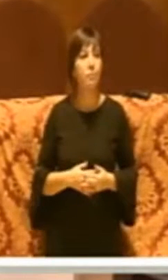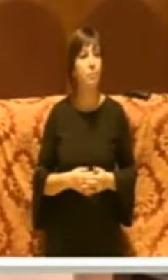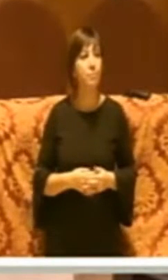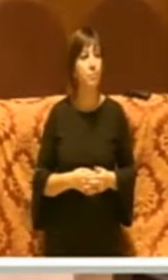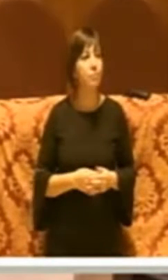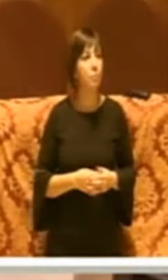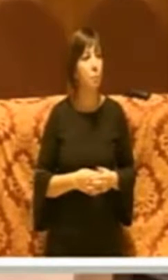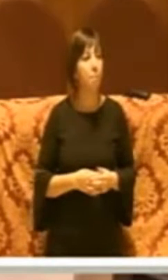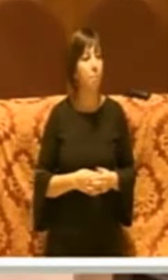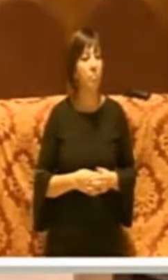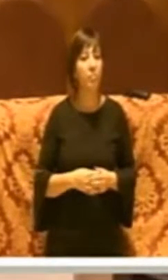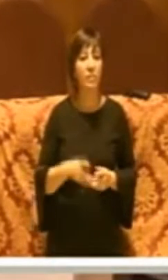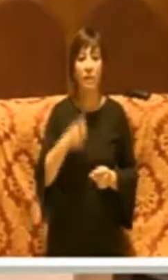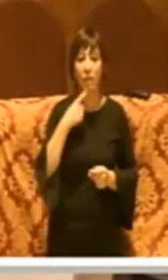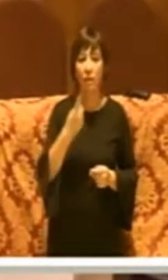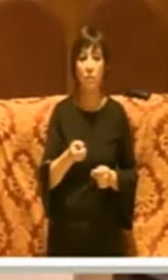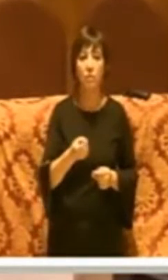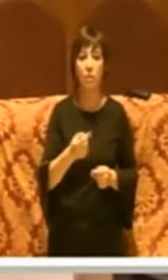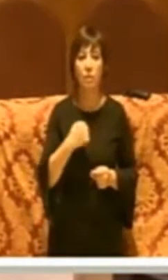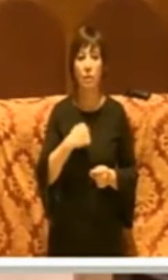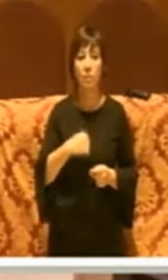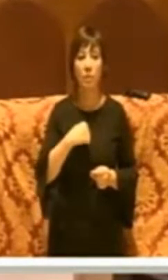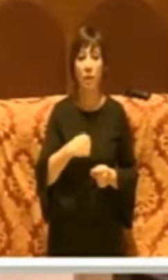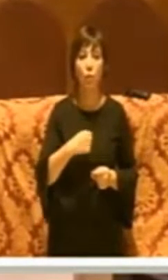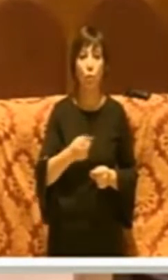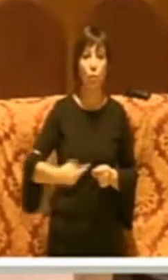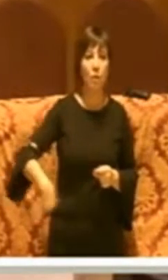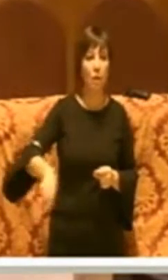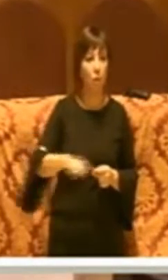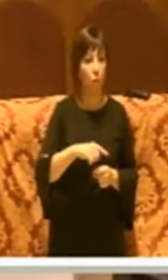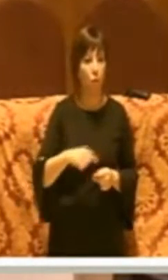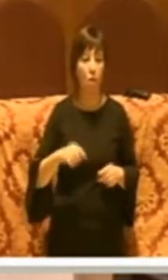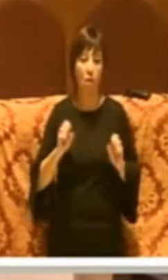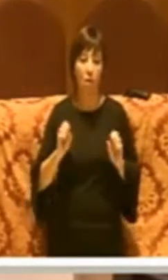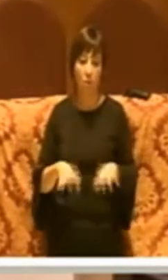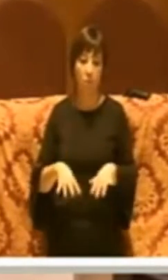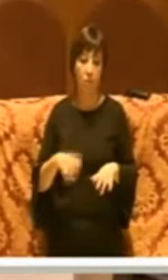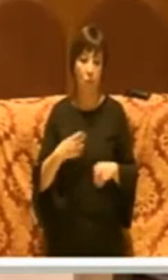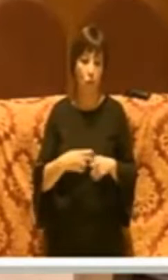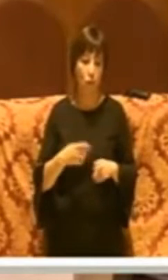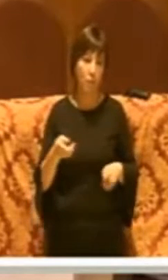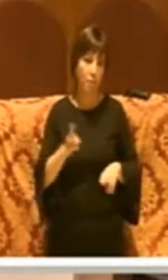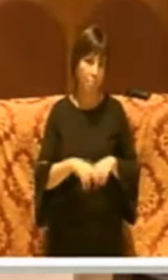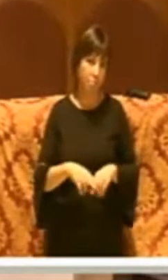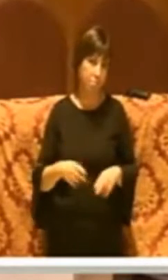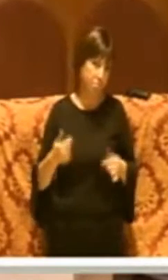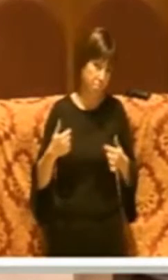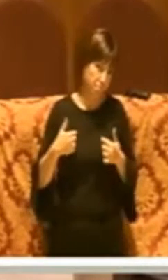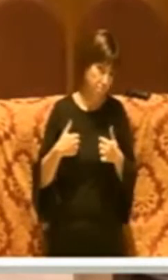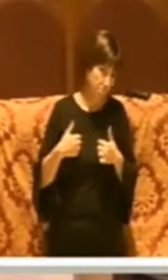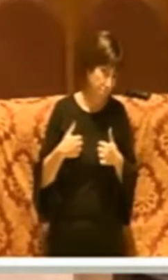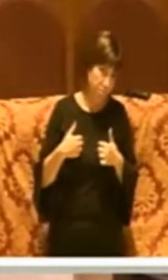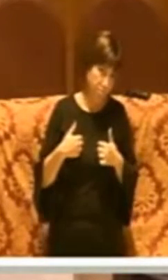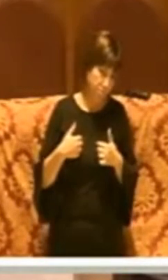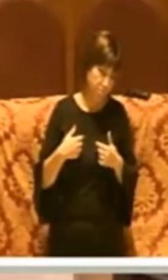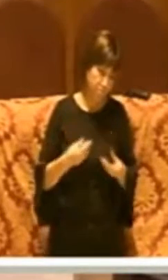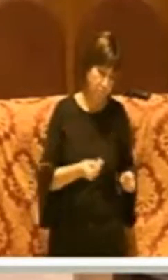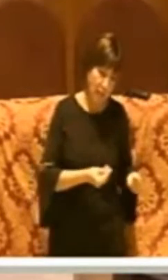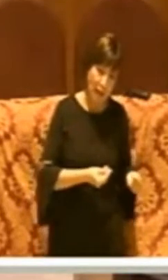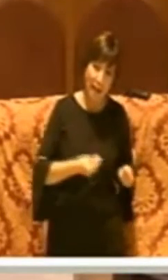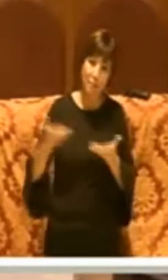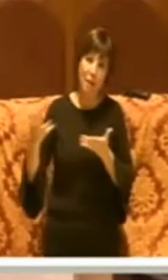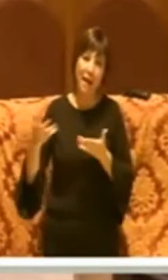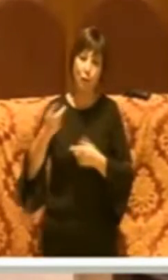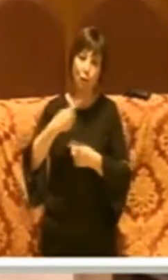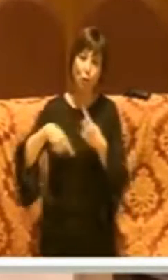Quindi diciamo che la battuta che noi lasceremmo Roma di peggio come l'abbiamo trovata, io direi che la rimando al mittente,